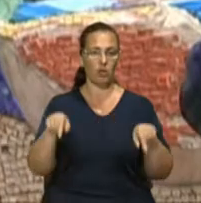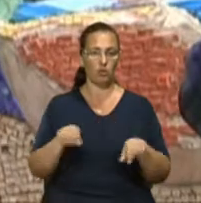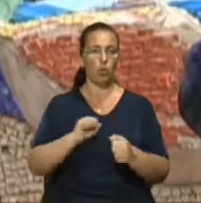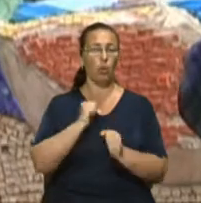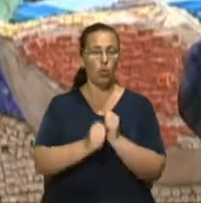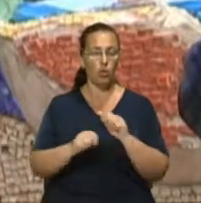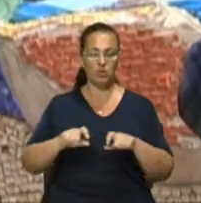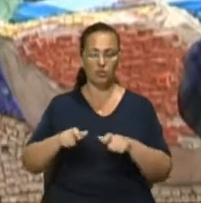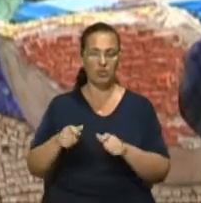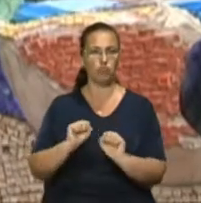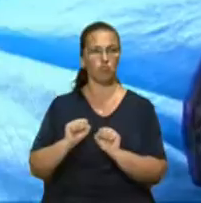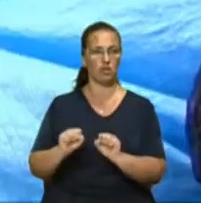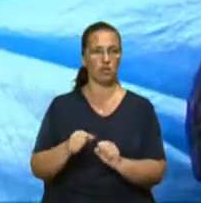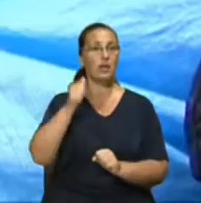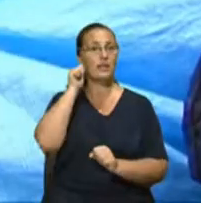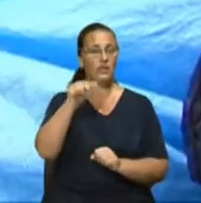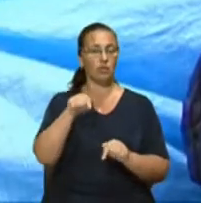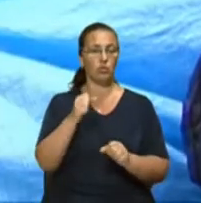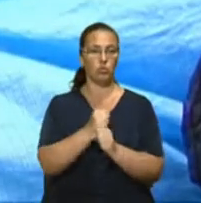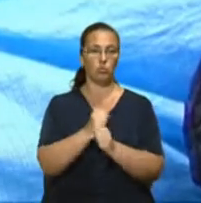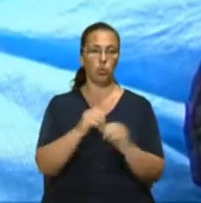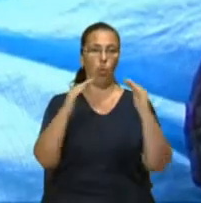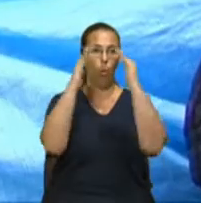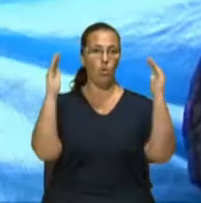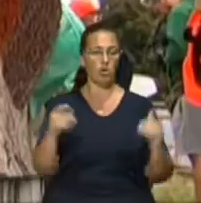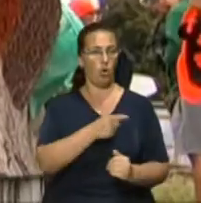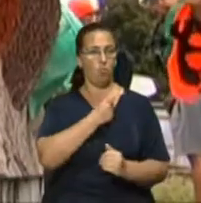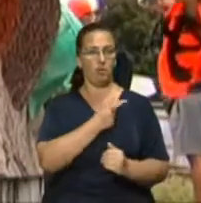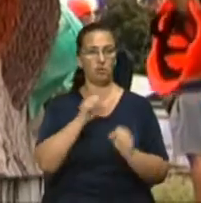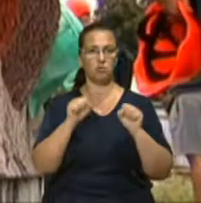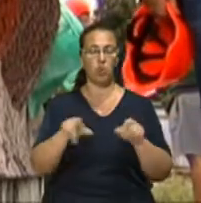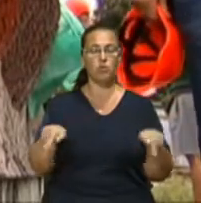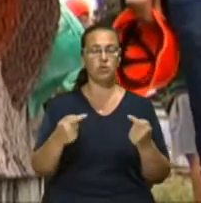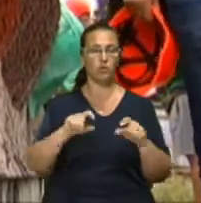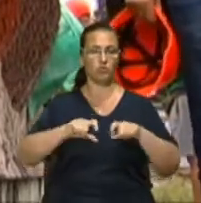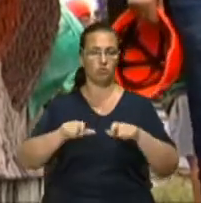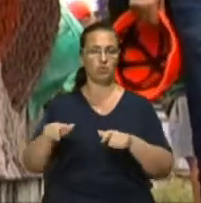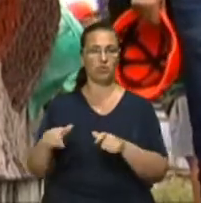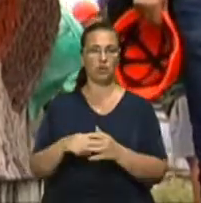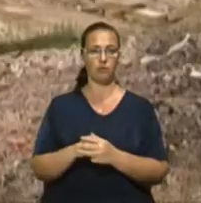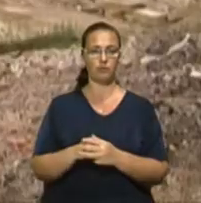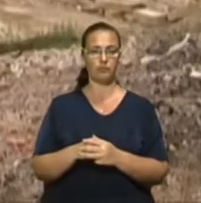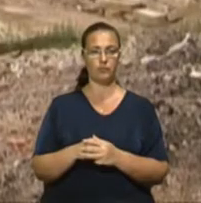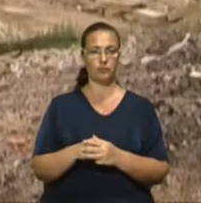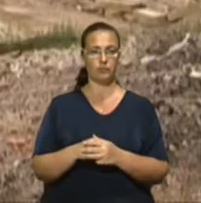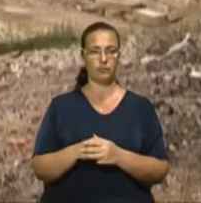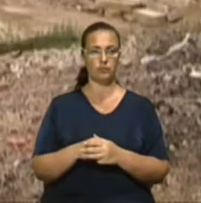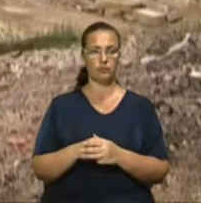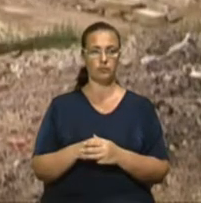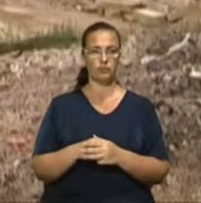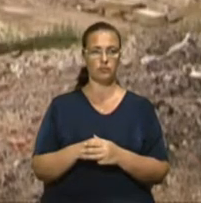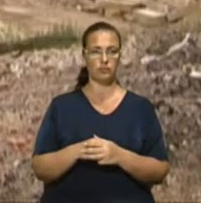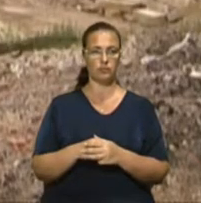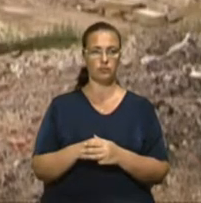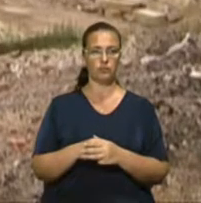словами проєктанта, завтра тут збудують укриття, щоб майстри могли відновлювати мозаїку. Іван Кадусько, Володимир Стадник, новини на Суспільному,